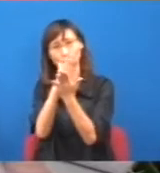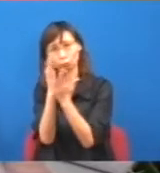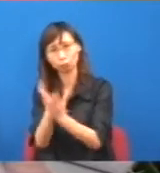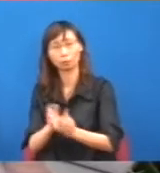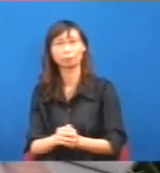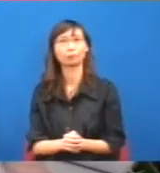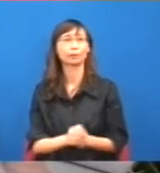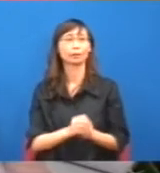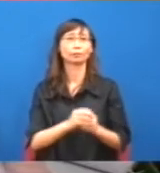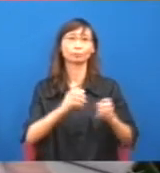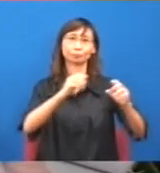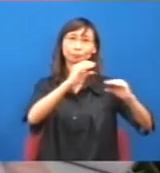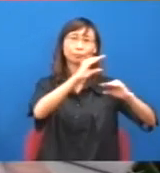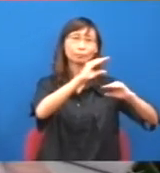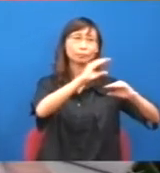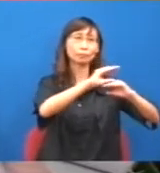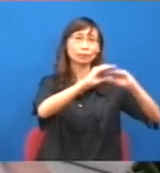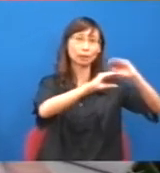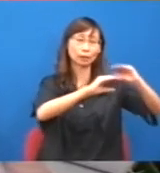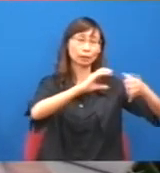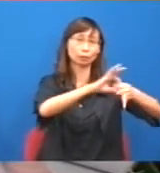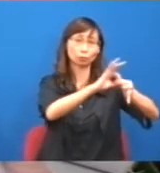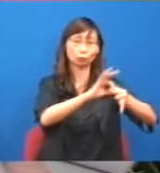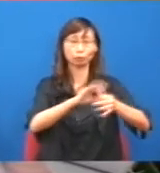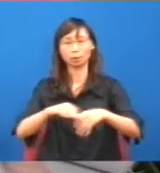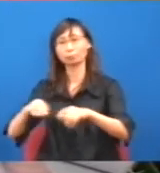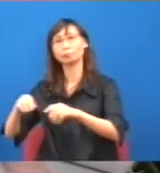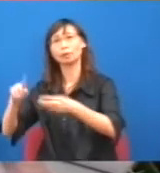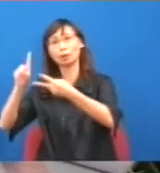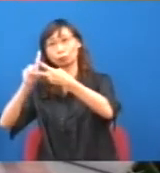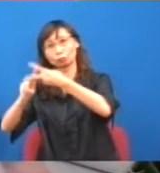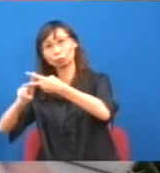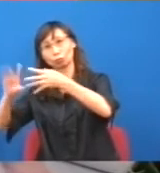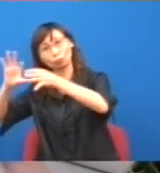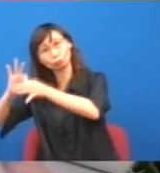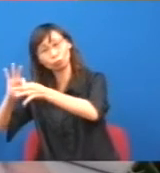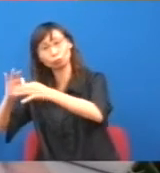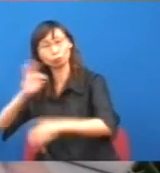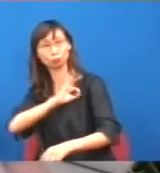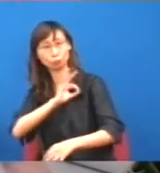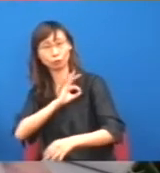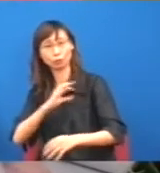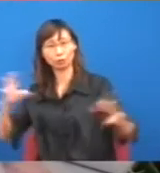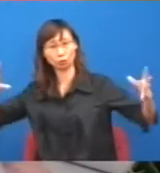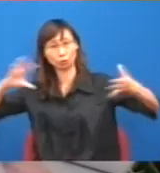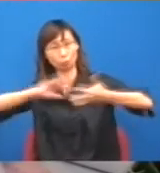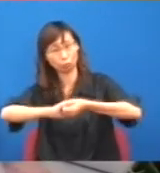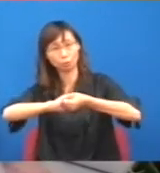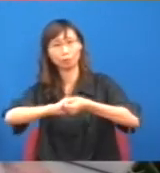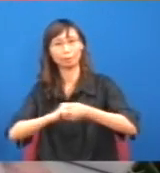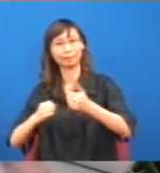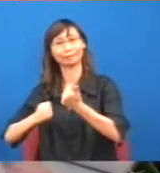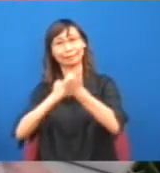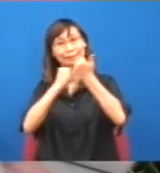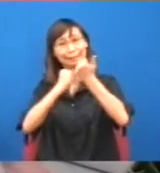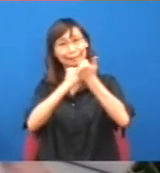機會,臨美分身扎下去支持他,現在梁振英又說推